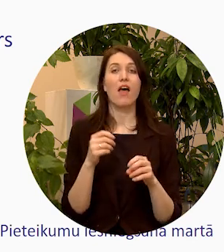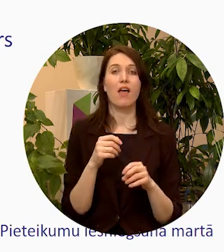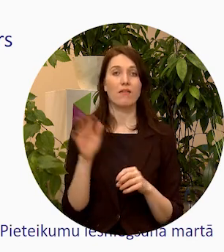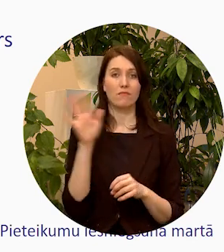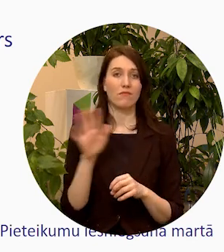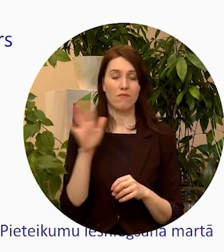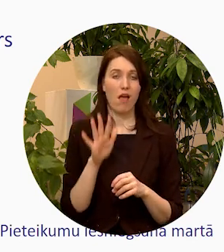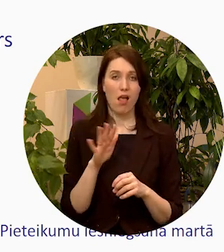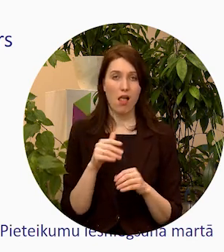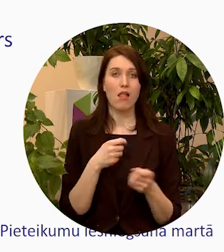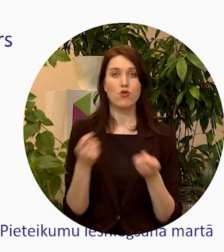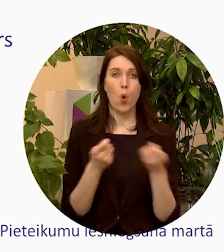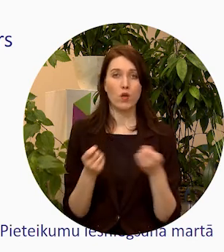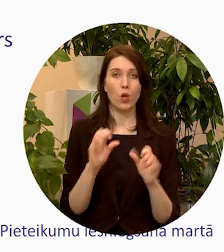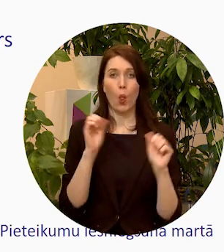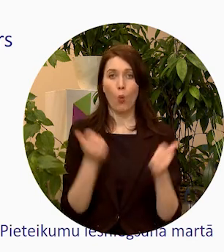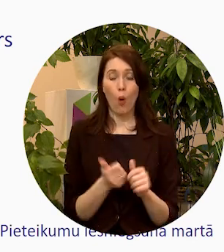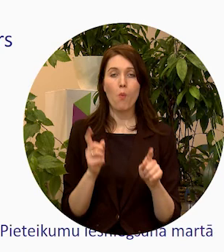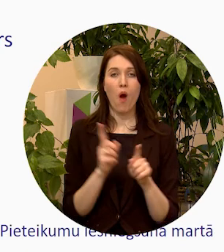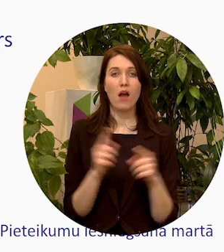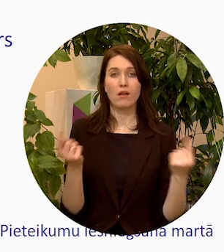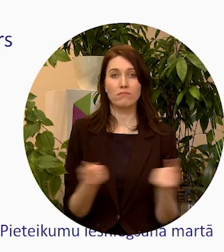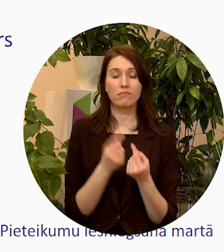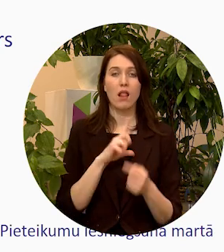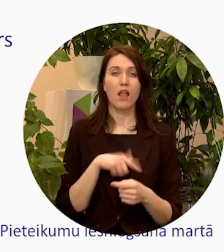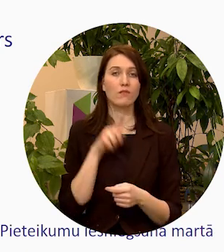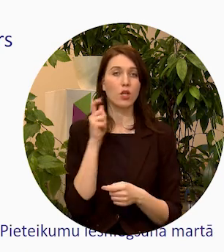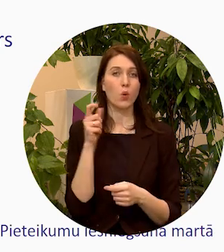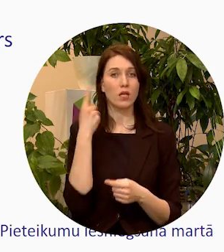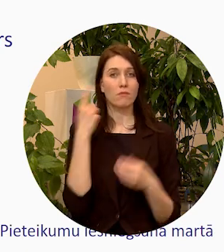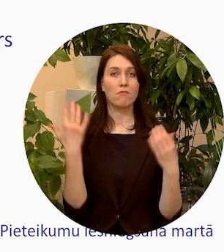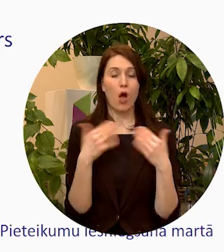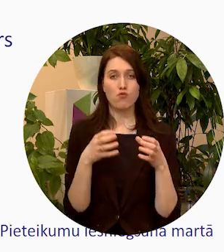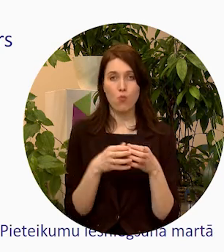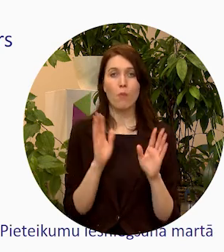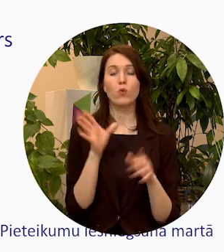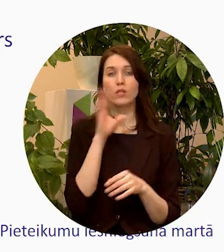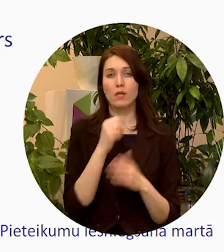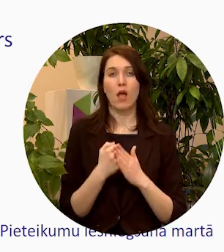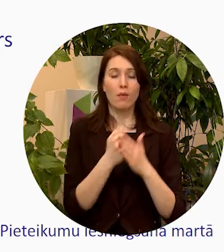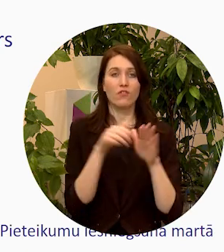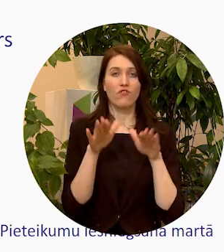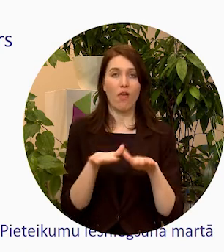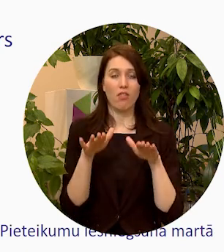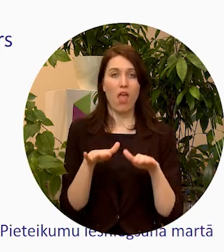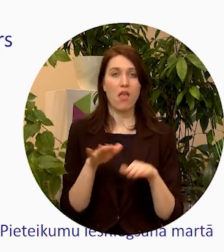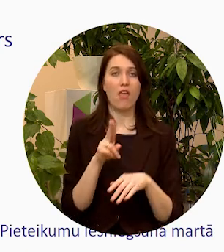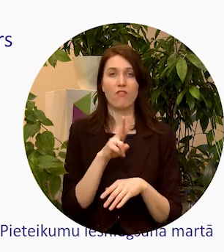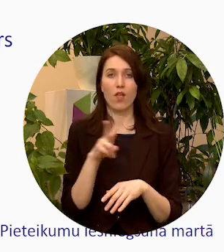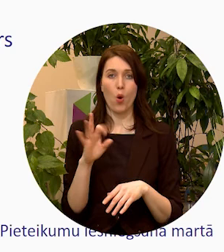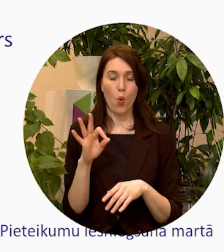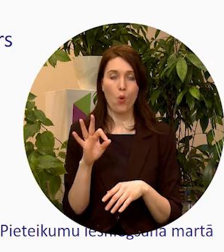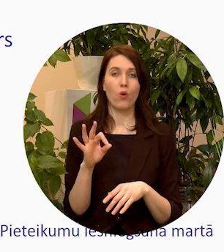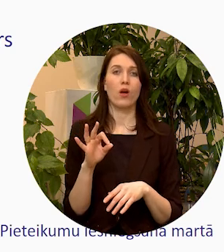koordinātora lomu, un arī, attiecīgi, Latvijas jaunatnes padomei būs iespēja atbalstīt vietējās nevalstisko